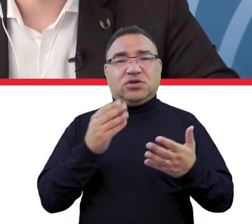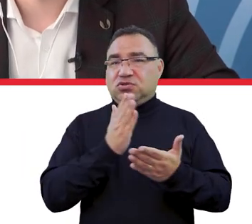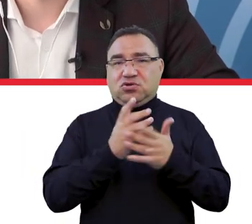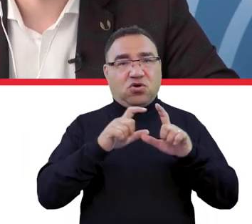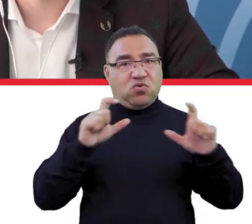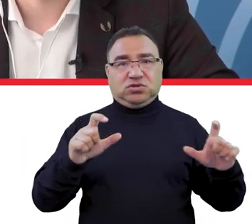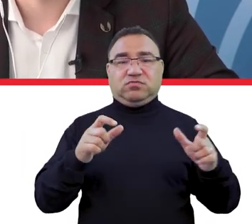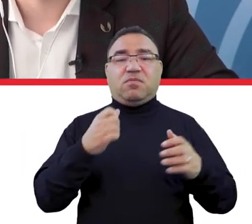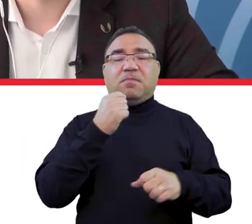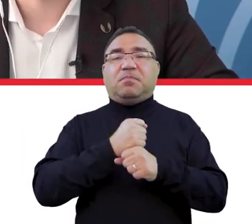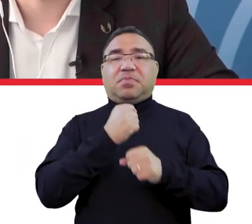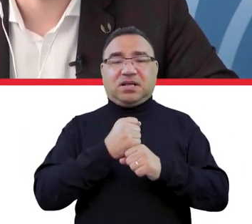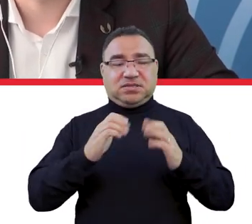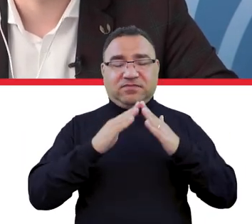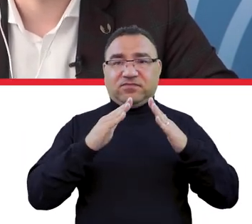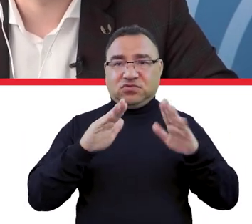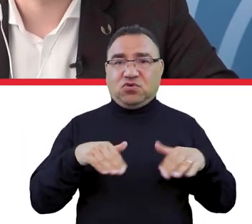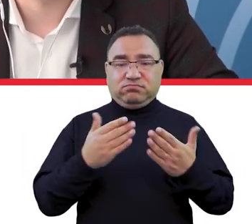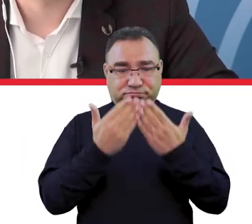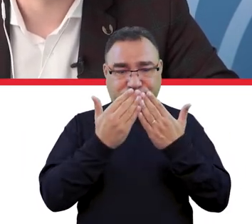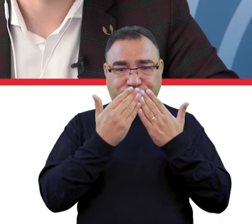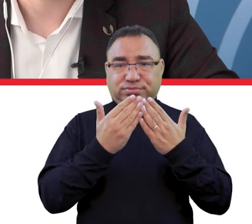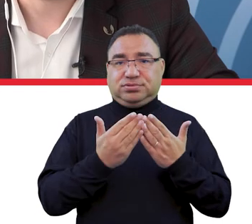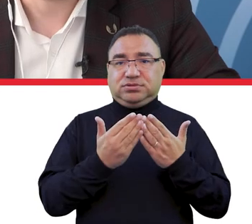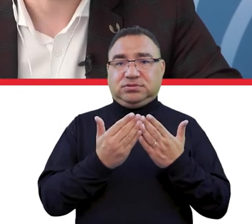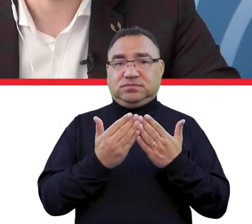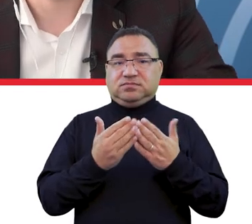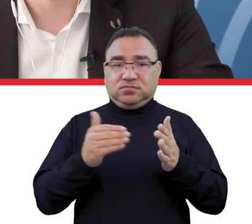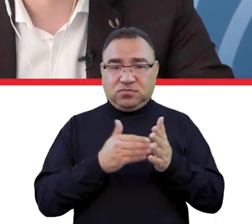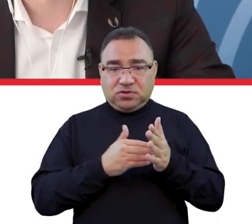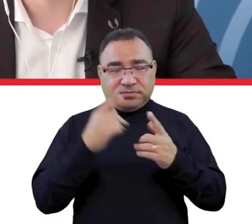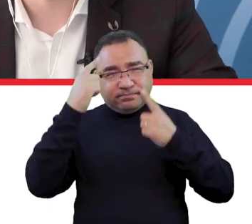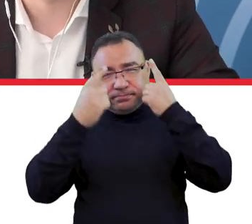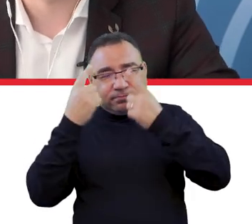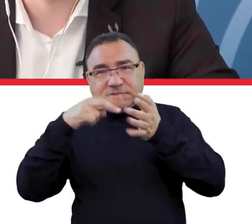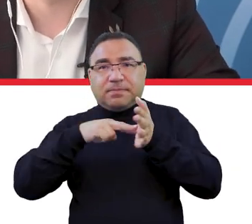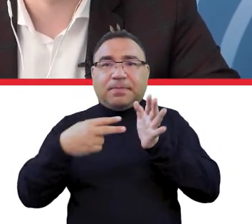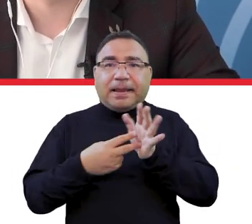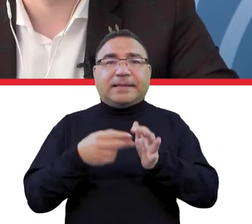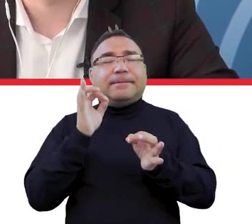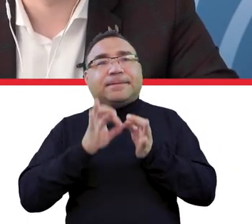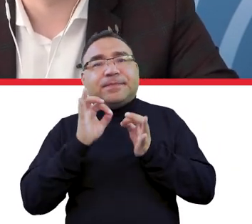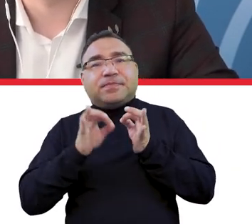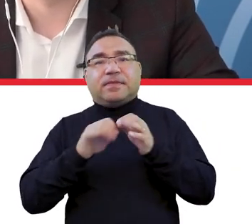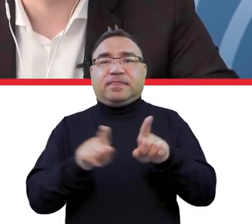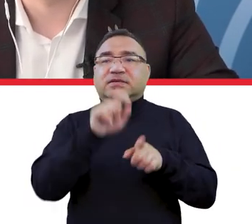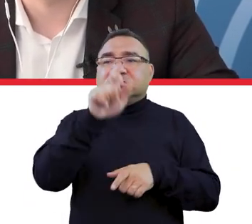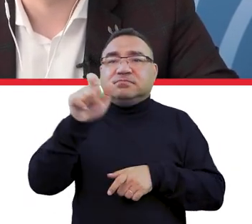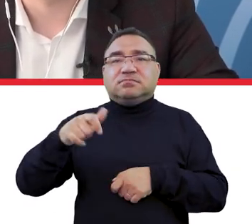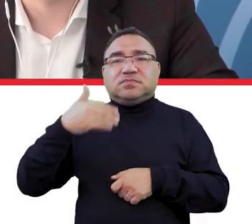uczelni, bo ta praca zdalna wymaga przepracowania całej logistyki i też pracownicy